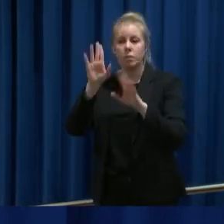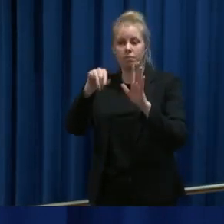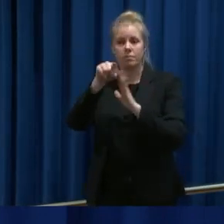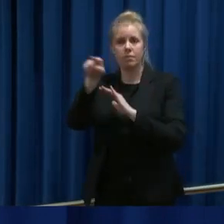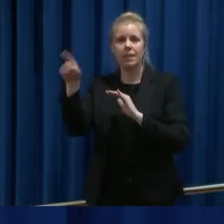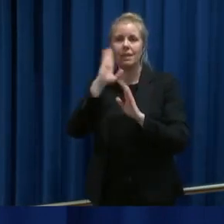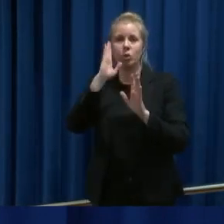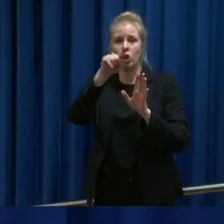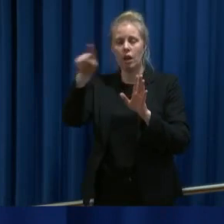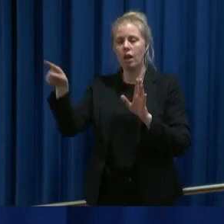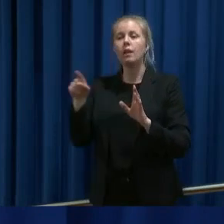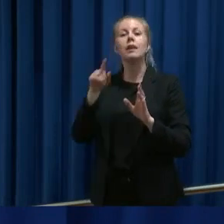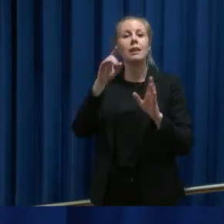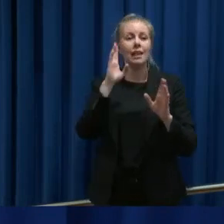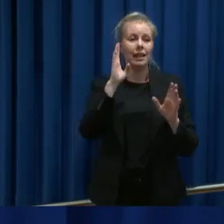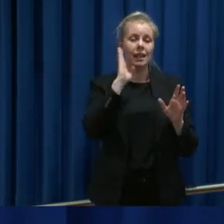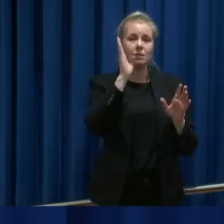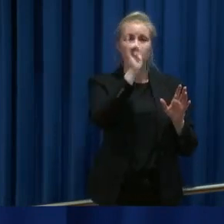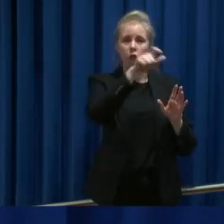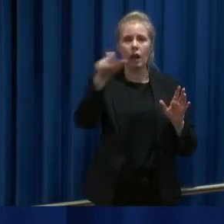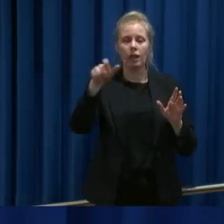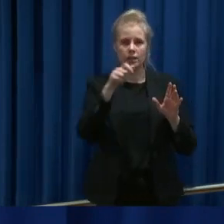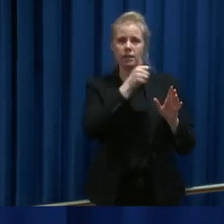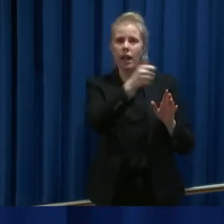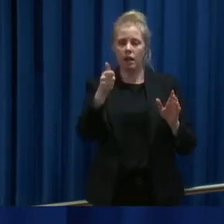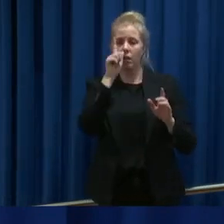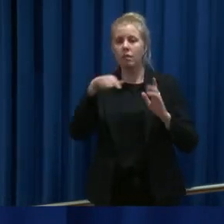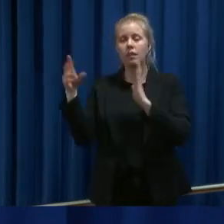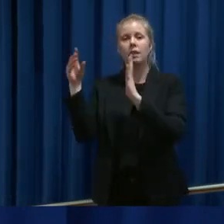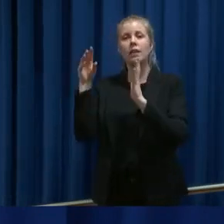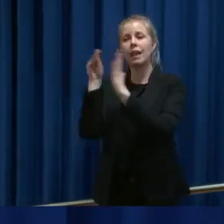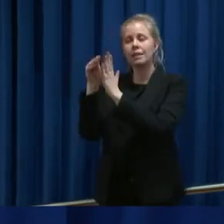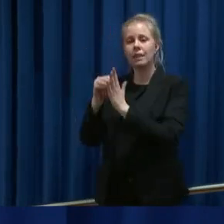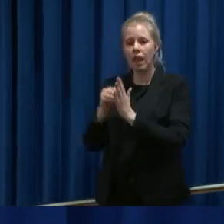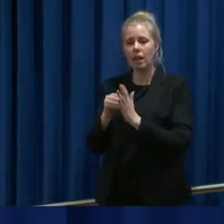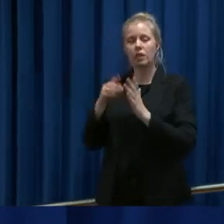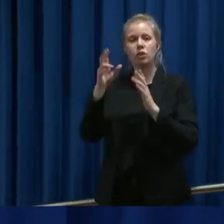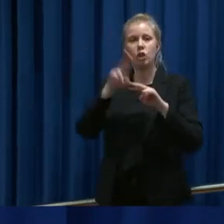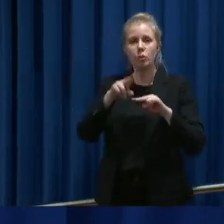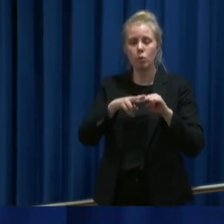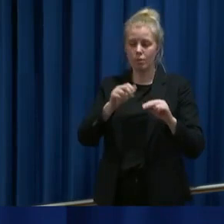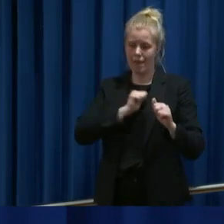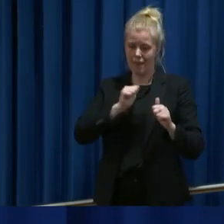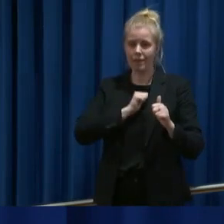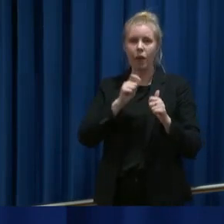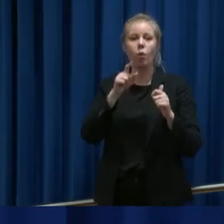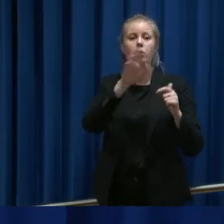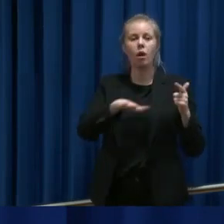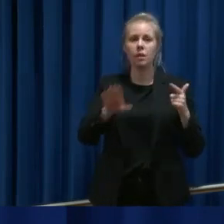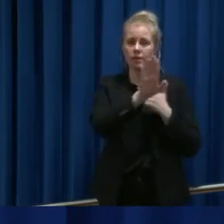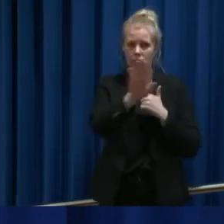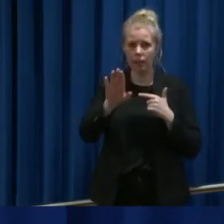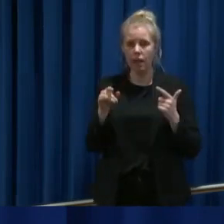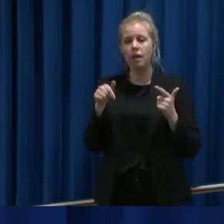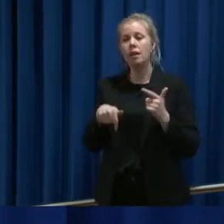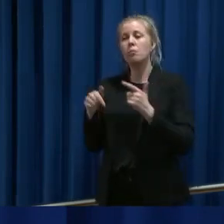I løpet av uker vil innbyggere i hele landet kunne registrere symptomene hos seg selv og barna sine på nettstedet helsenorge